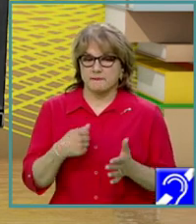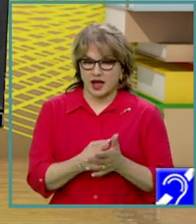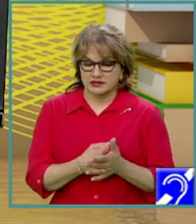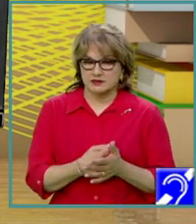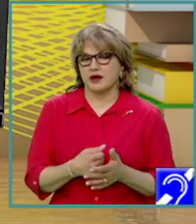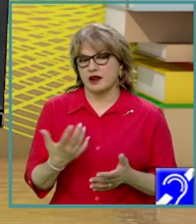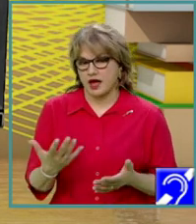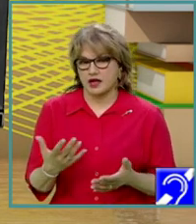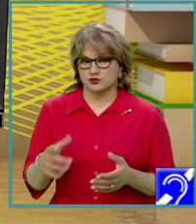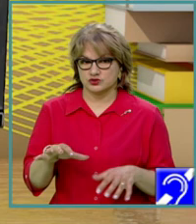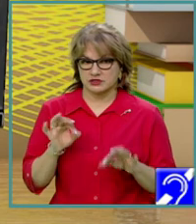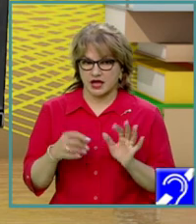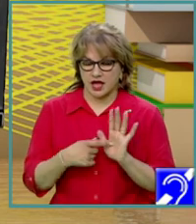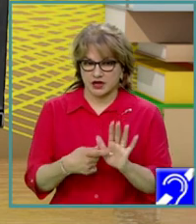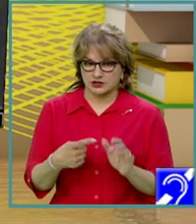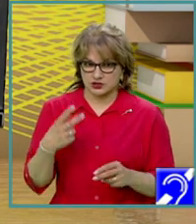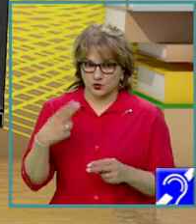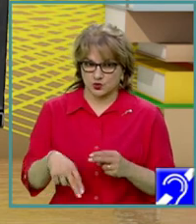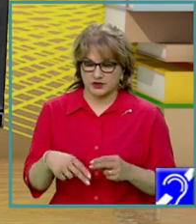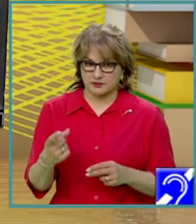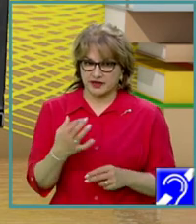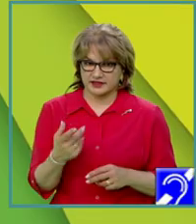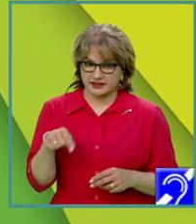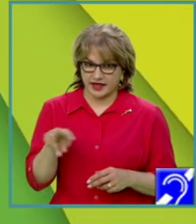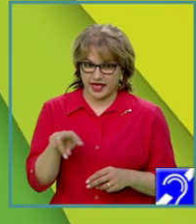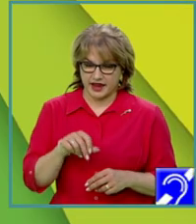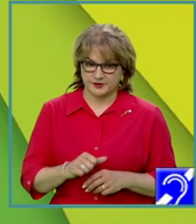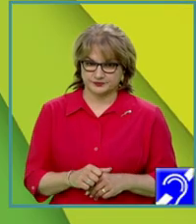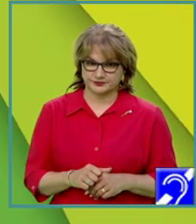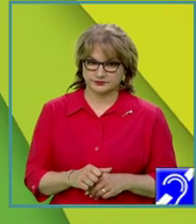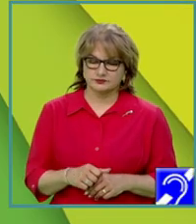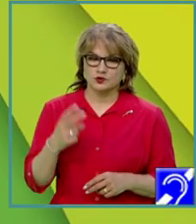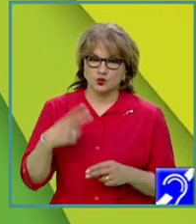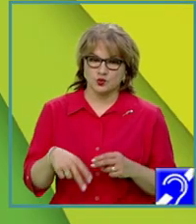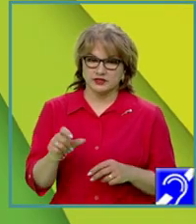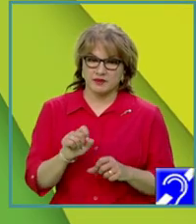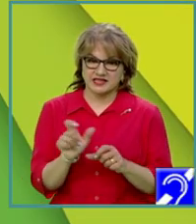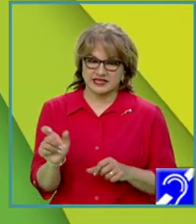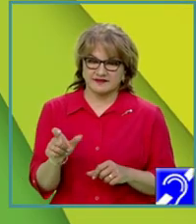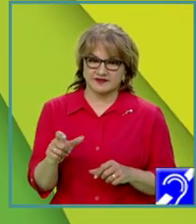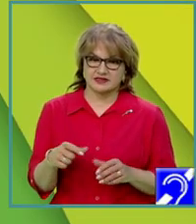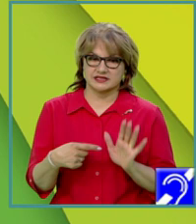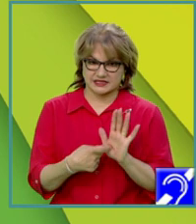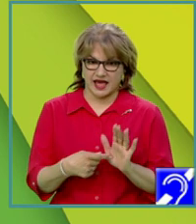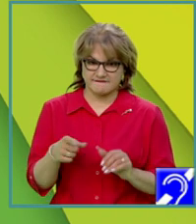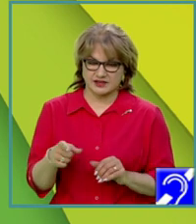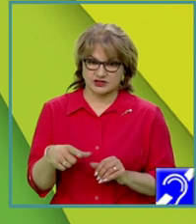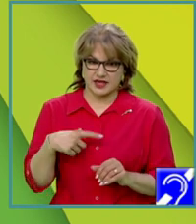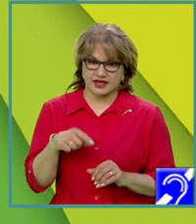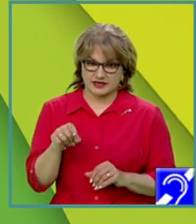afișa ultima dintre ele. Ultima secvență care se va afișa este aceasta.